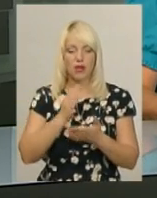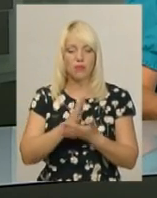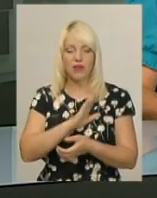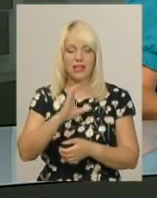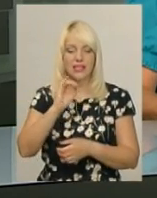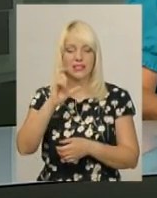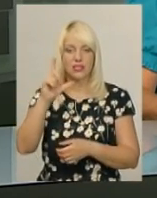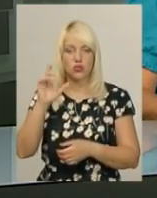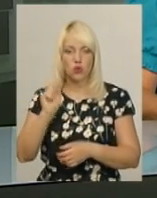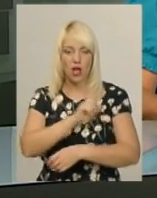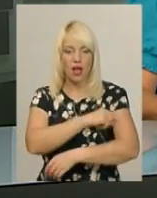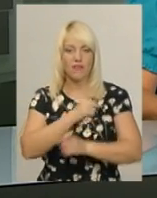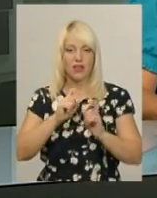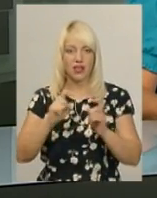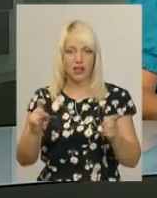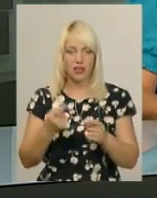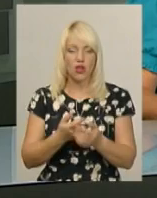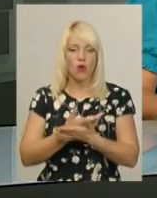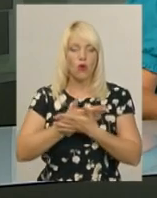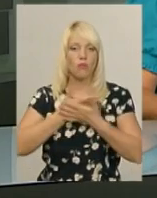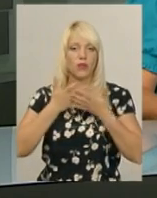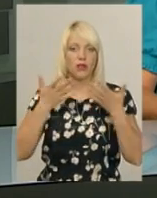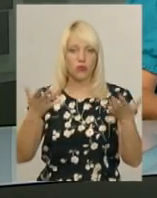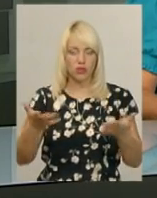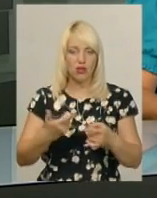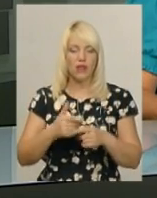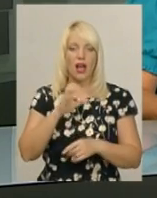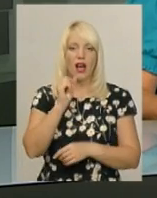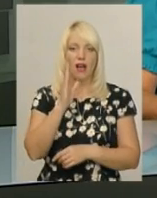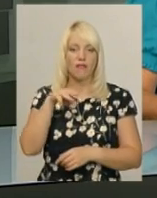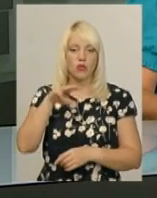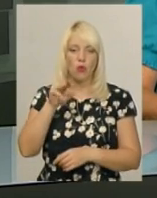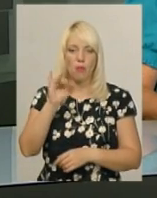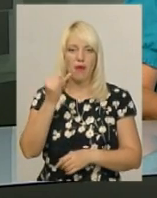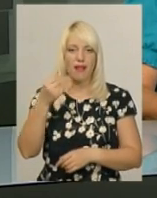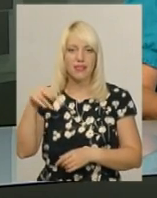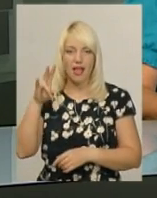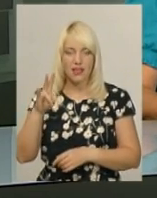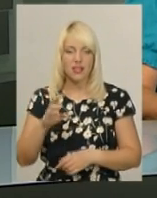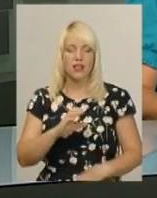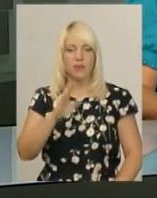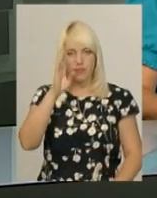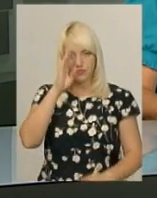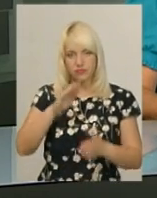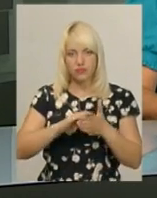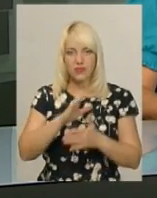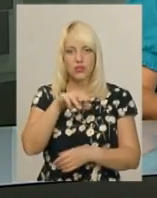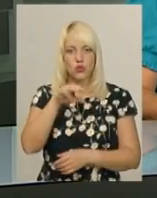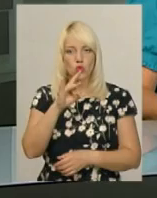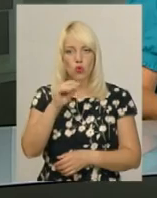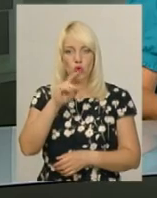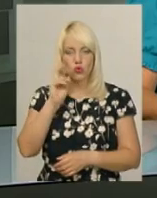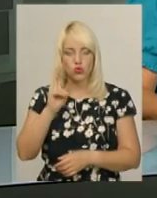голова Хмельницького середку Всеукраїнського об'єднання «Автомайдан» Артур Сторожук вчора ввечері. Нагадаю, ДТП за участю Романа